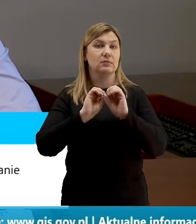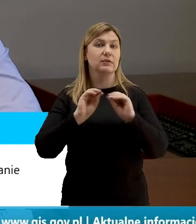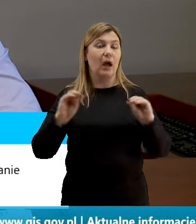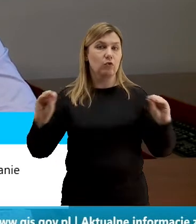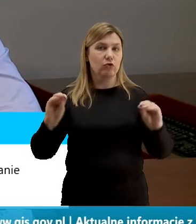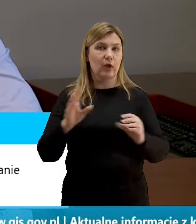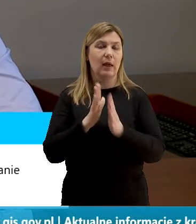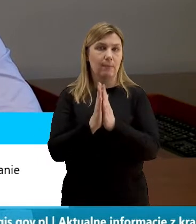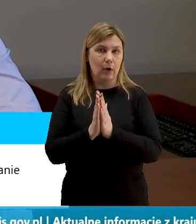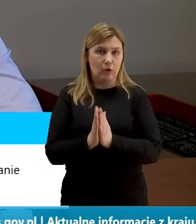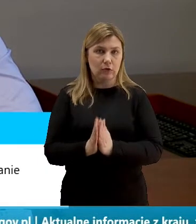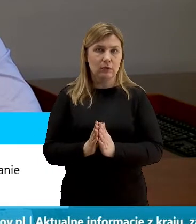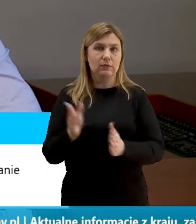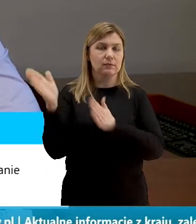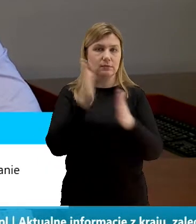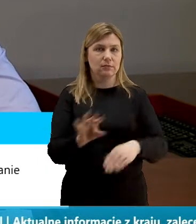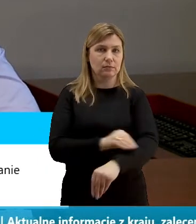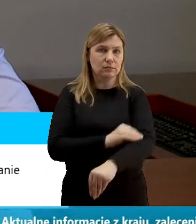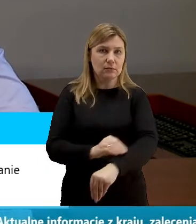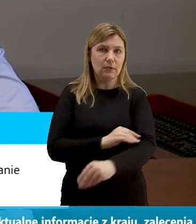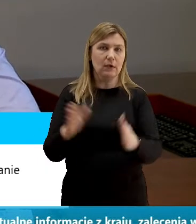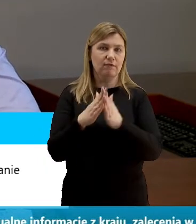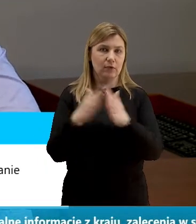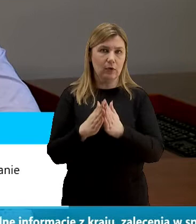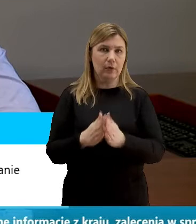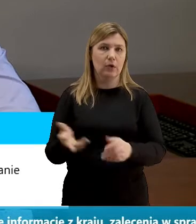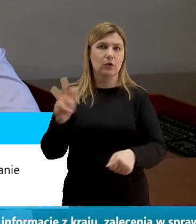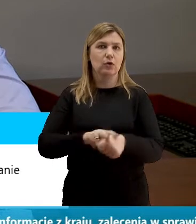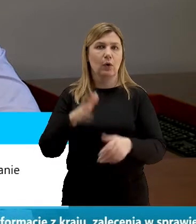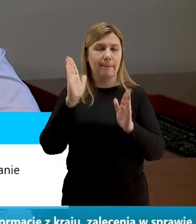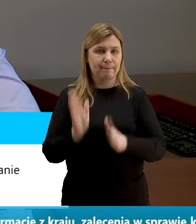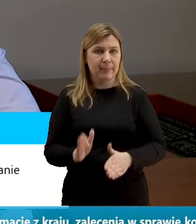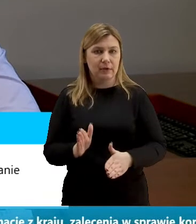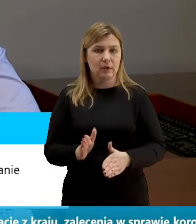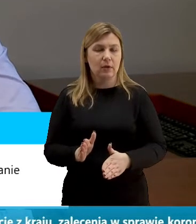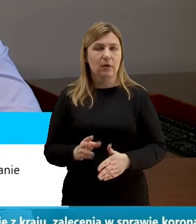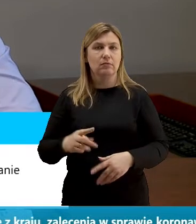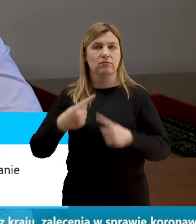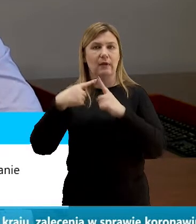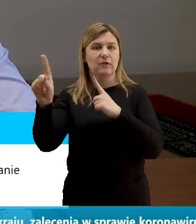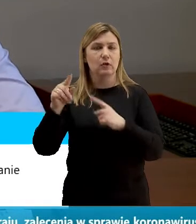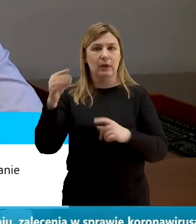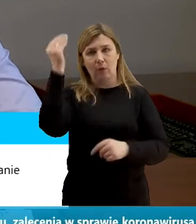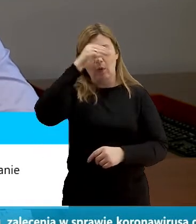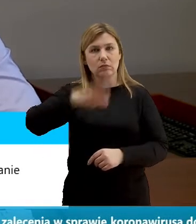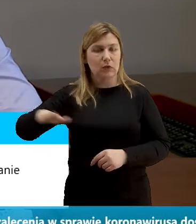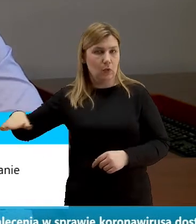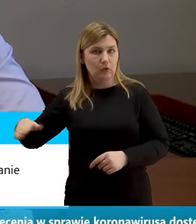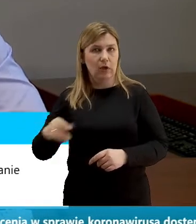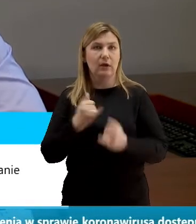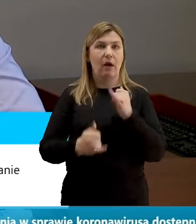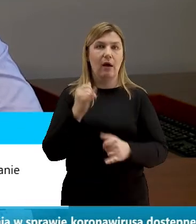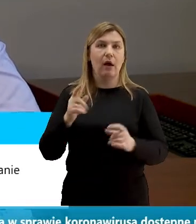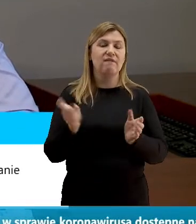ich o to przygotowywali materiały już w domu które będą w stanie przesłać swoim uczciom jeżeli wymaga to obecności w szkole to także